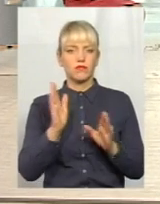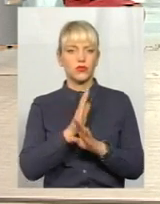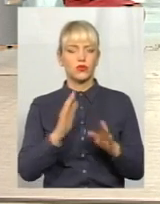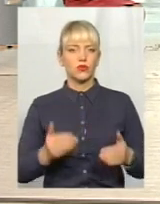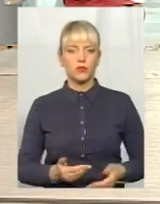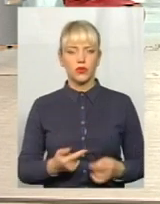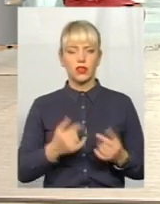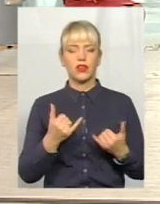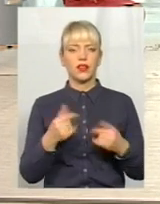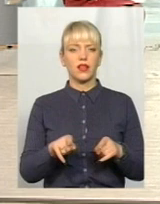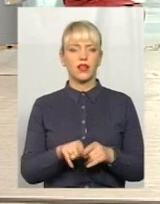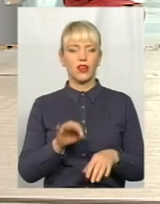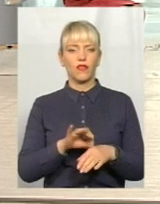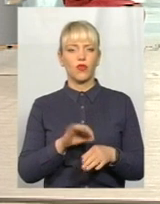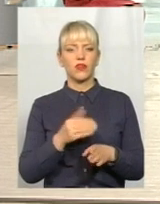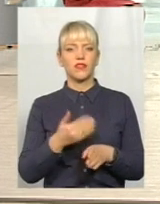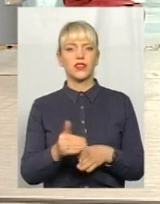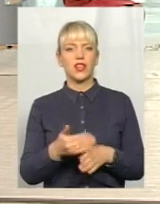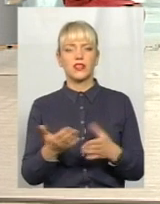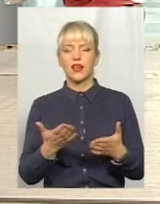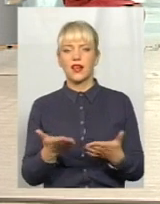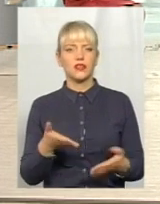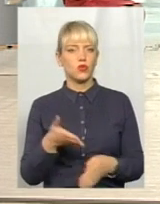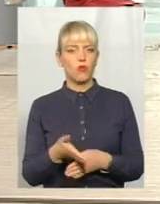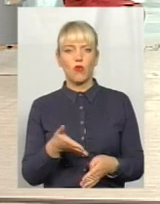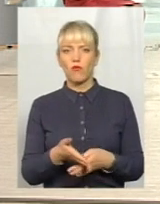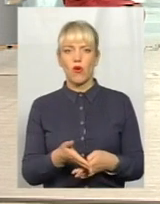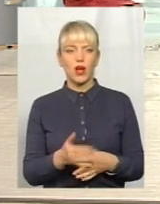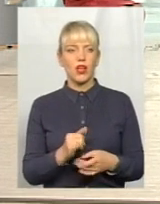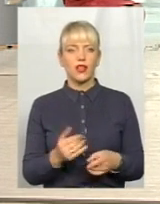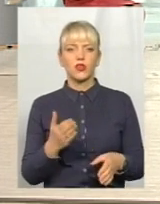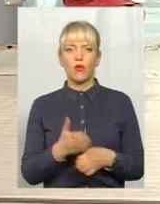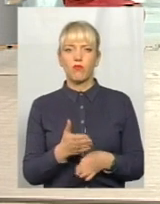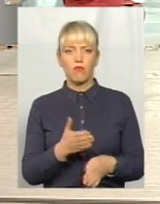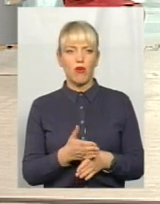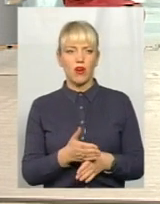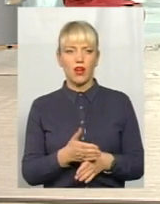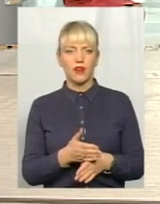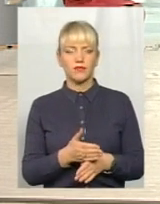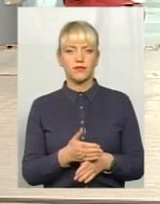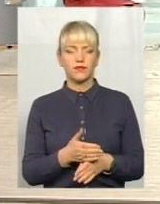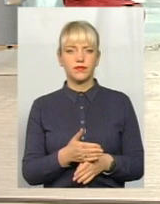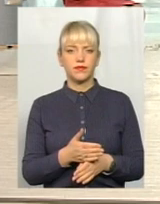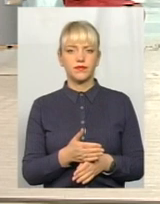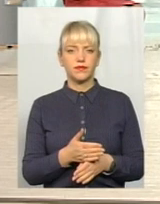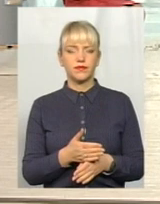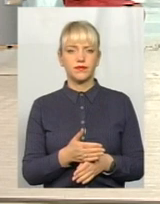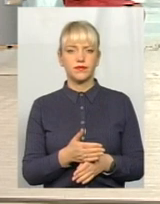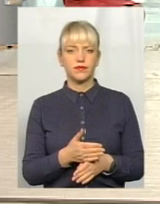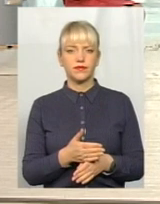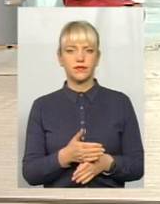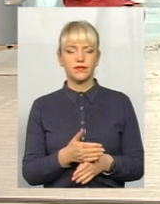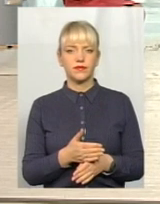відділяється якась допомога. І допомога високо, ні, не